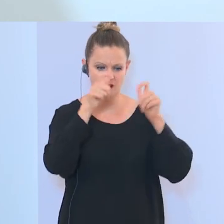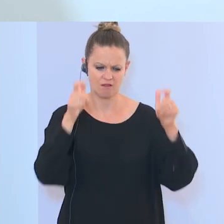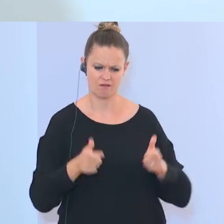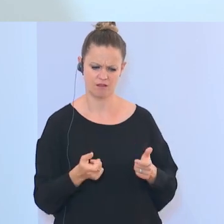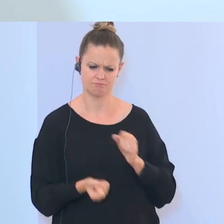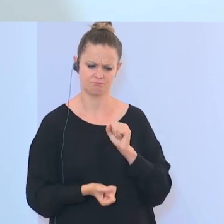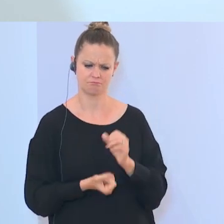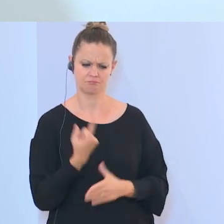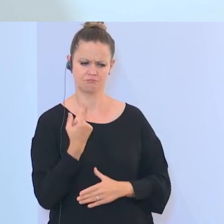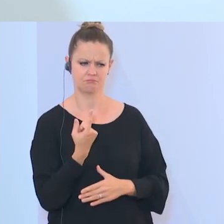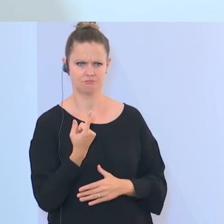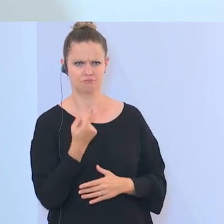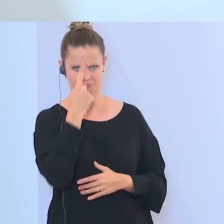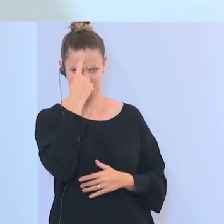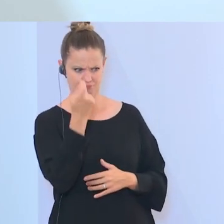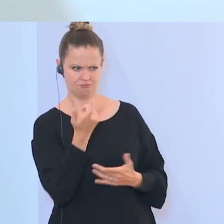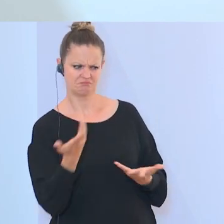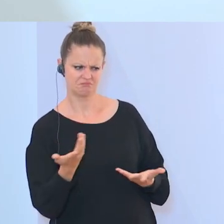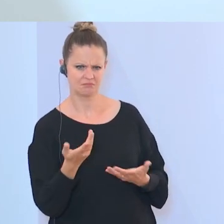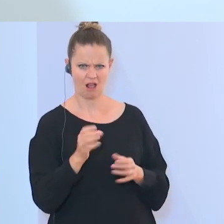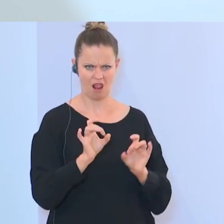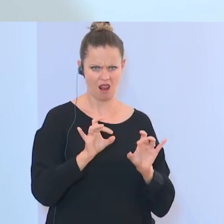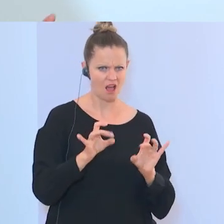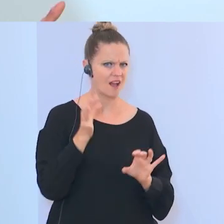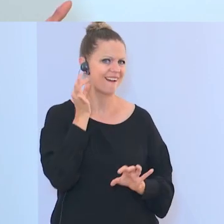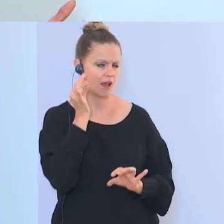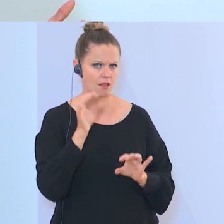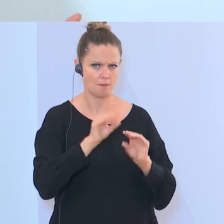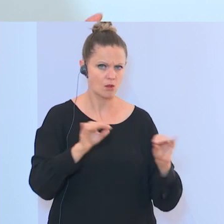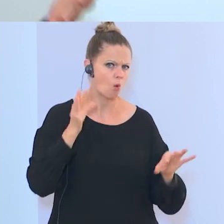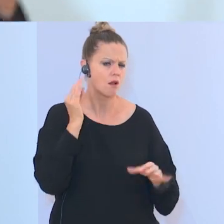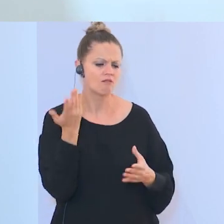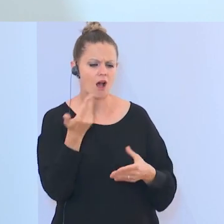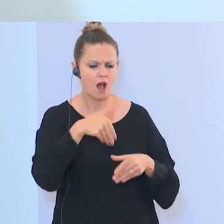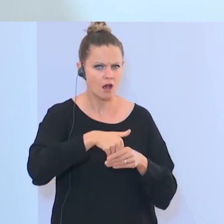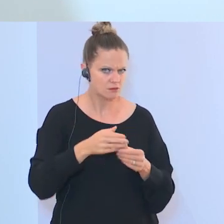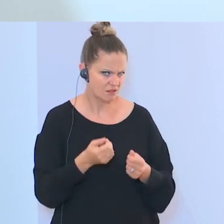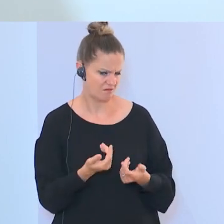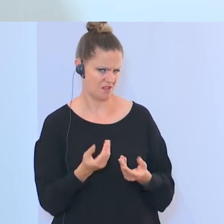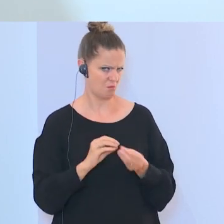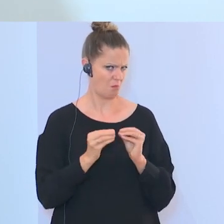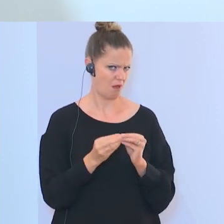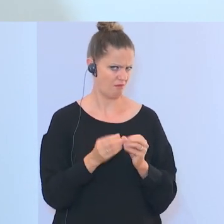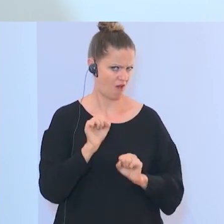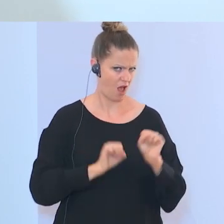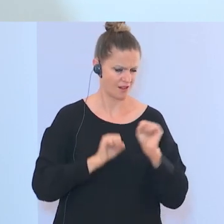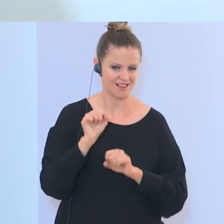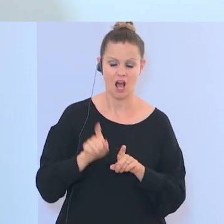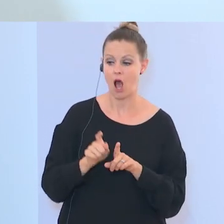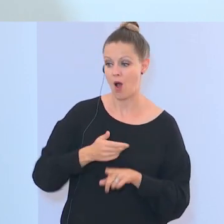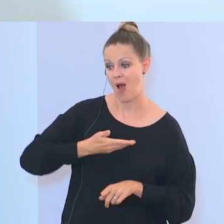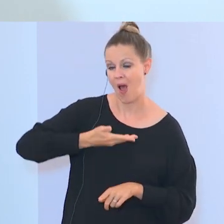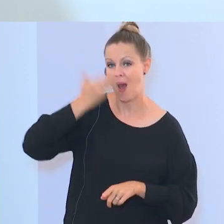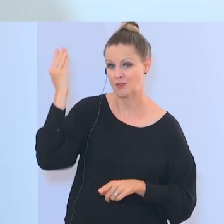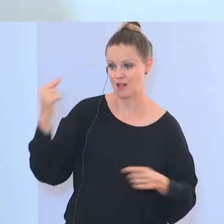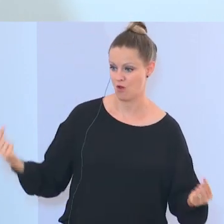Ideologien über Lehrerinnen und Pädagoginnen verbreitet werden, wenn Vereine auch ausländische Konflikte nach